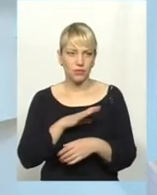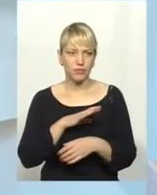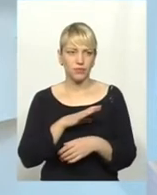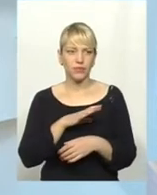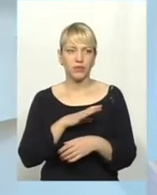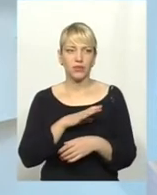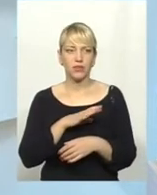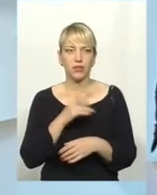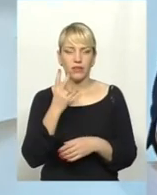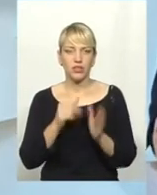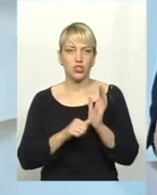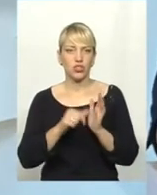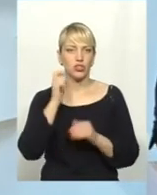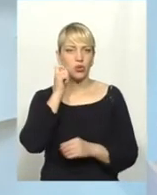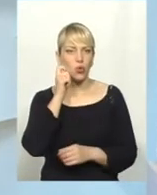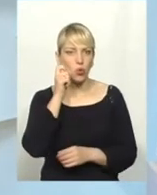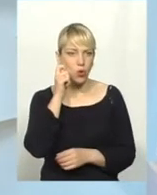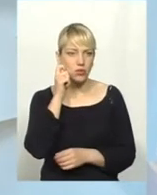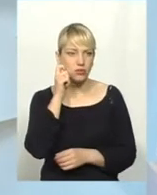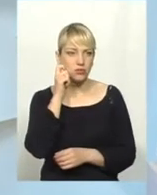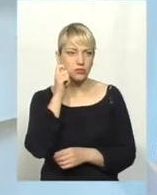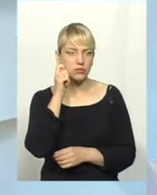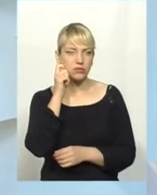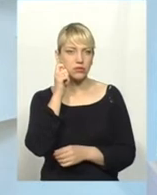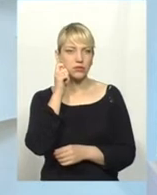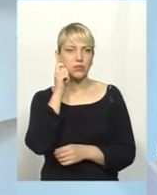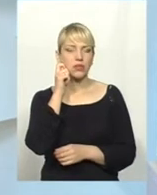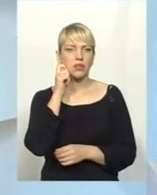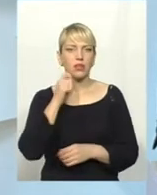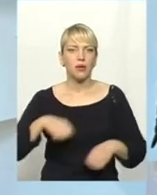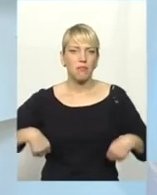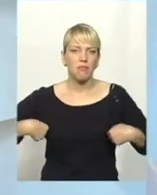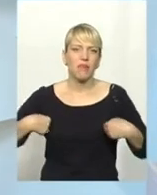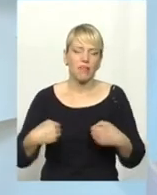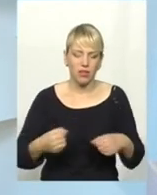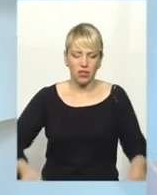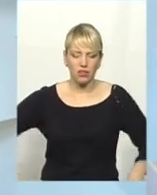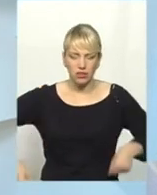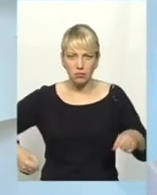молода жінка, 26 років, під руки привели, намелися.